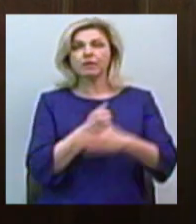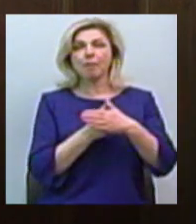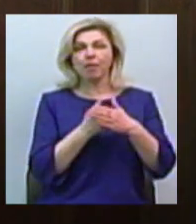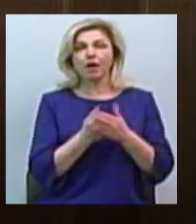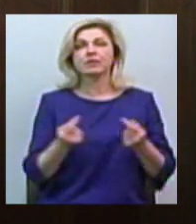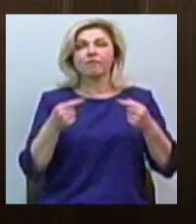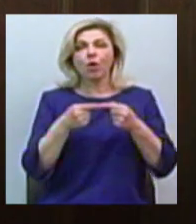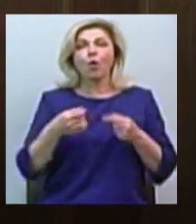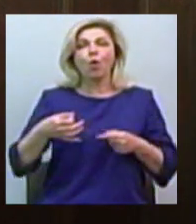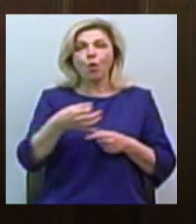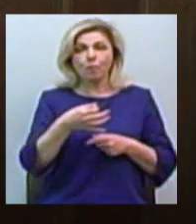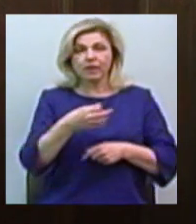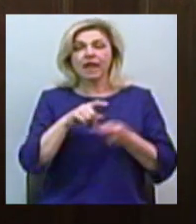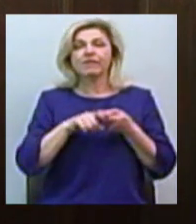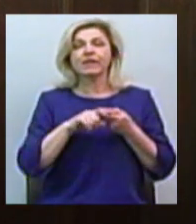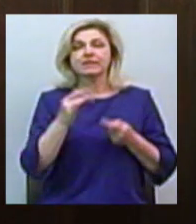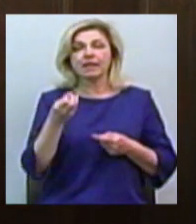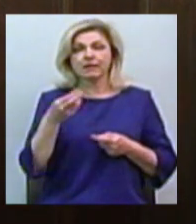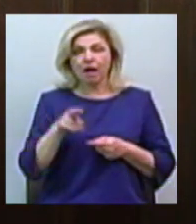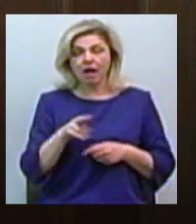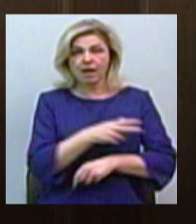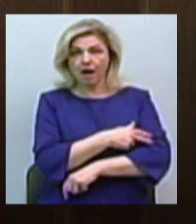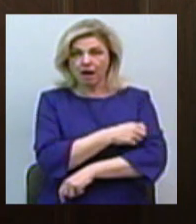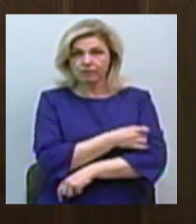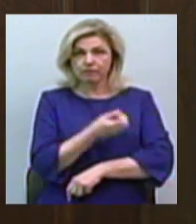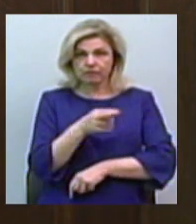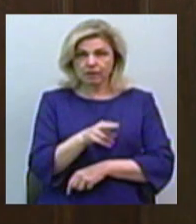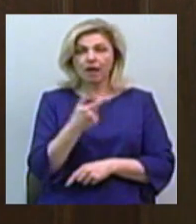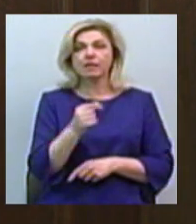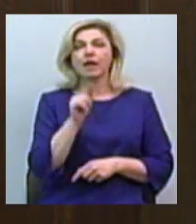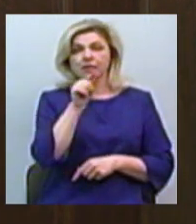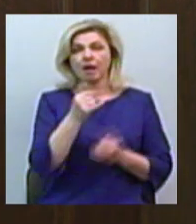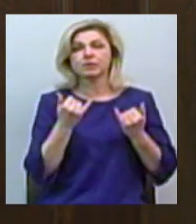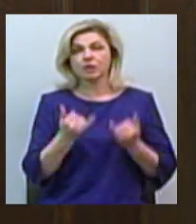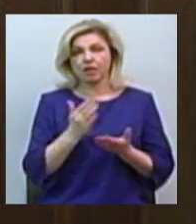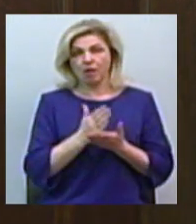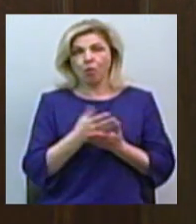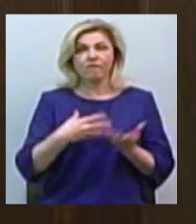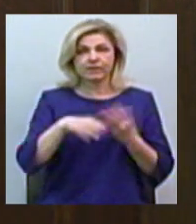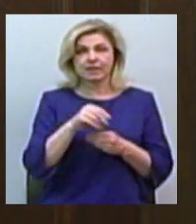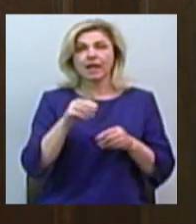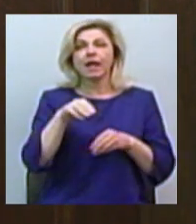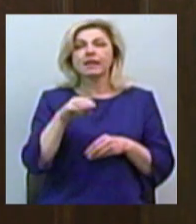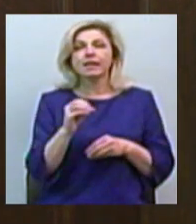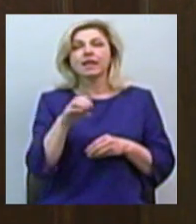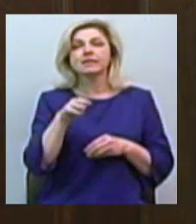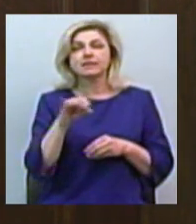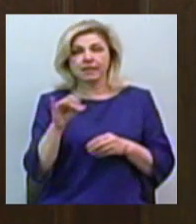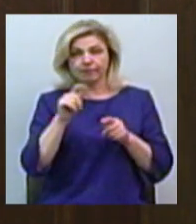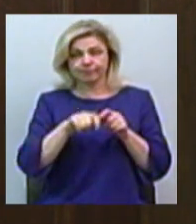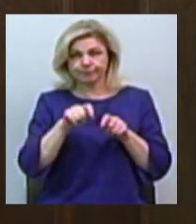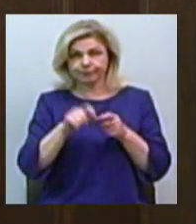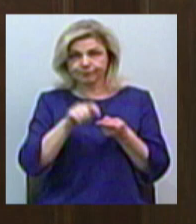інфекційну лікарню, на якій зараз знаходяться всі ці тести. Місту Миколаїву було